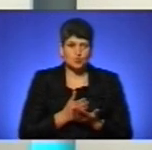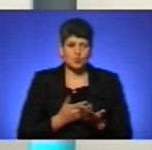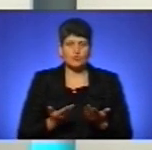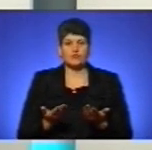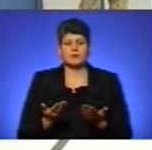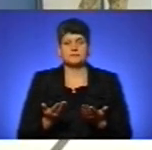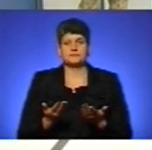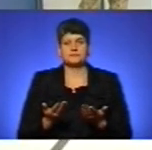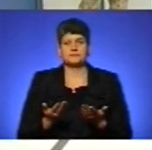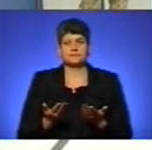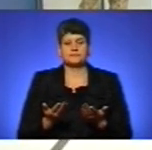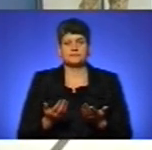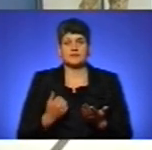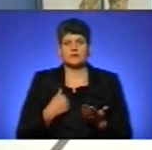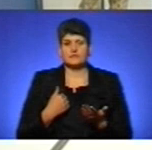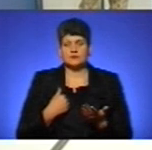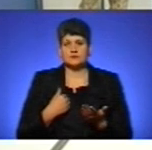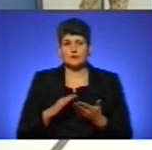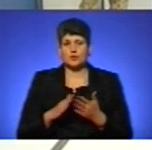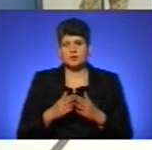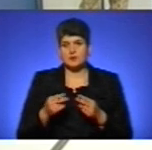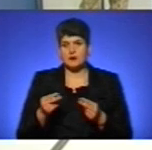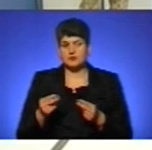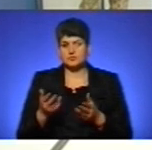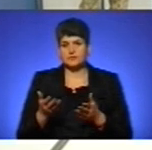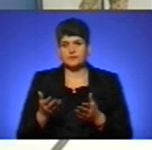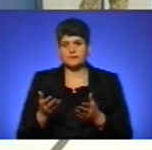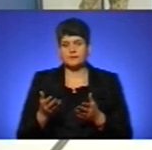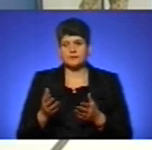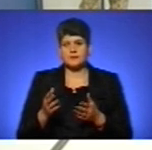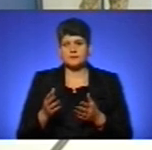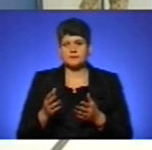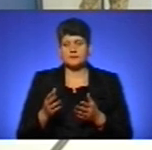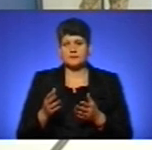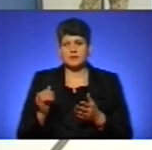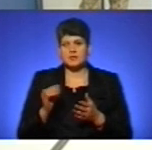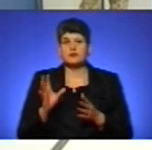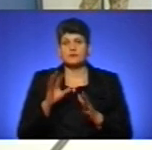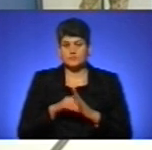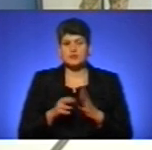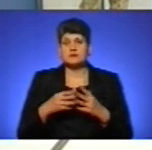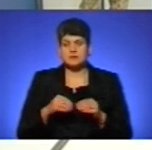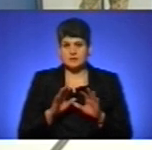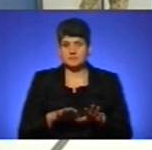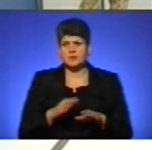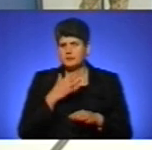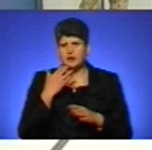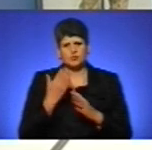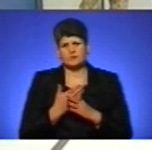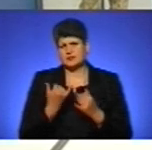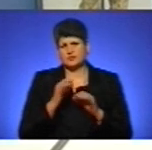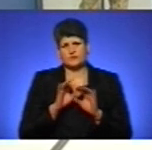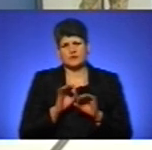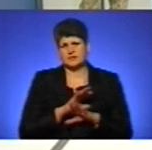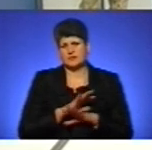військового службовства за контрактом теченого сімей. І дуже багато пільг зараз не буду розповідати,